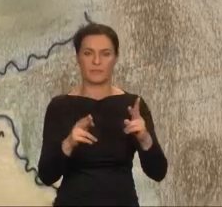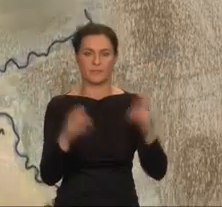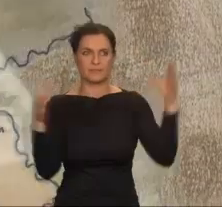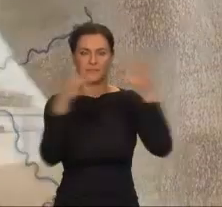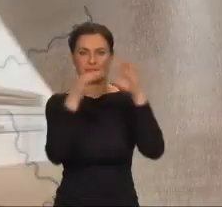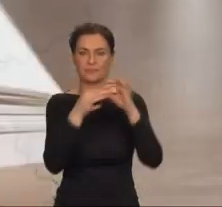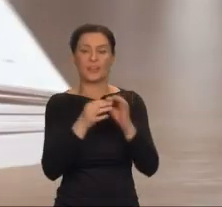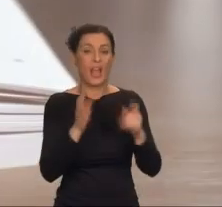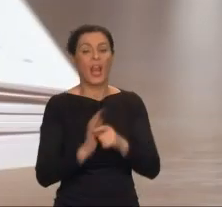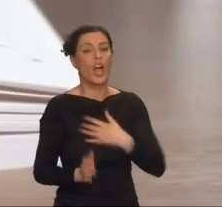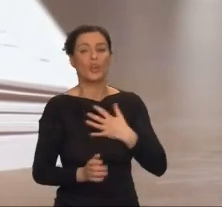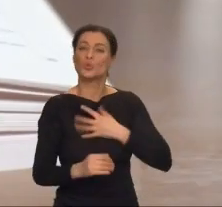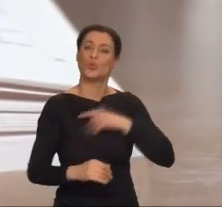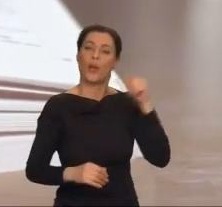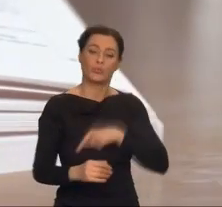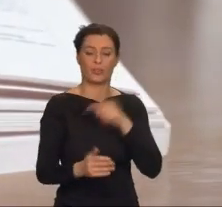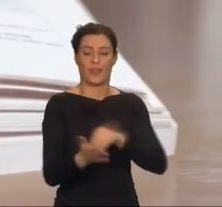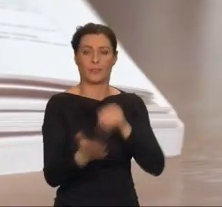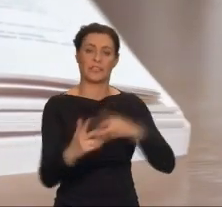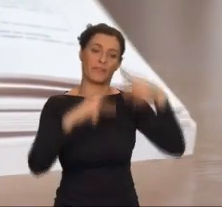że tak należy napisać tę książkę.